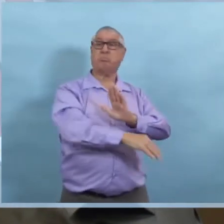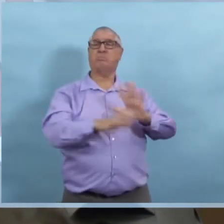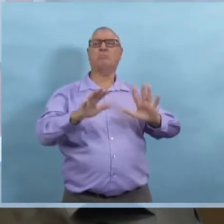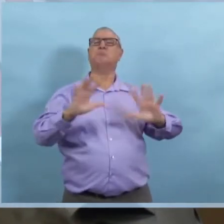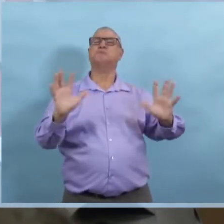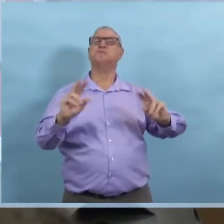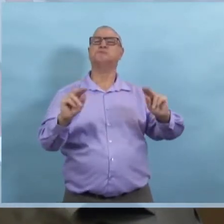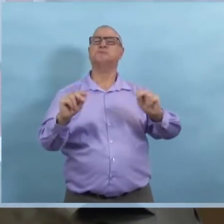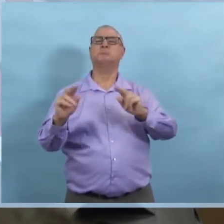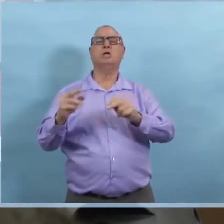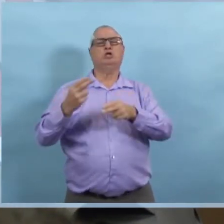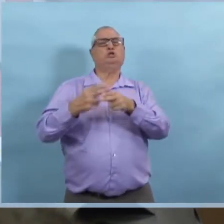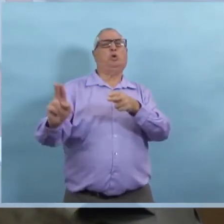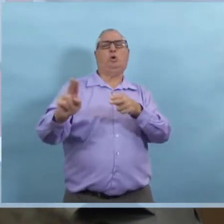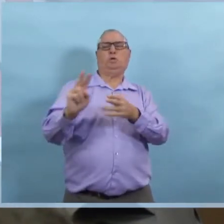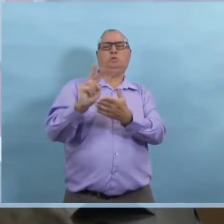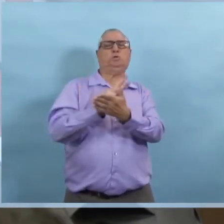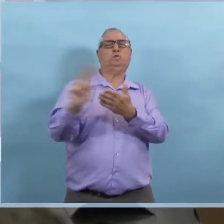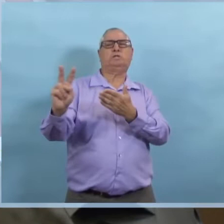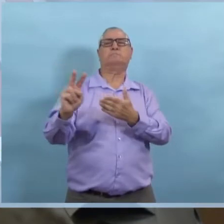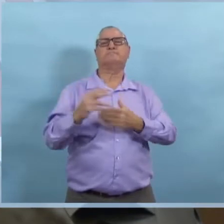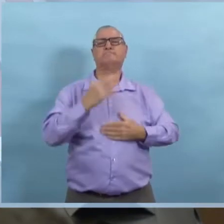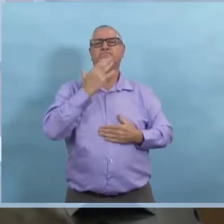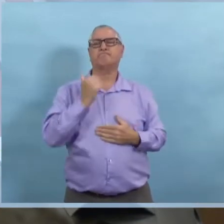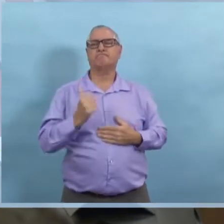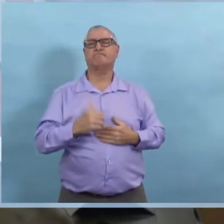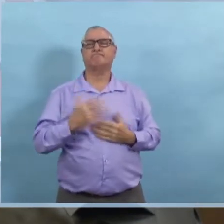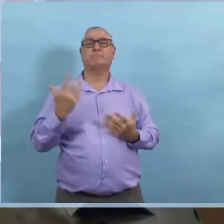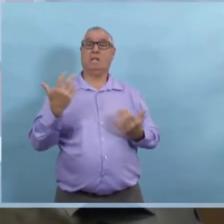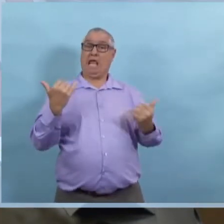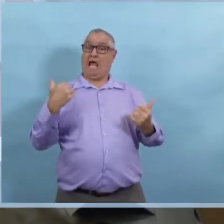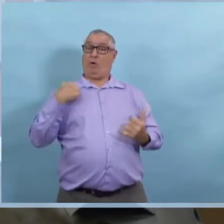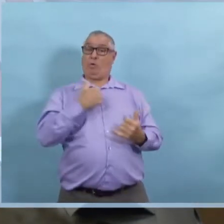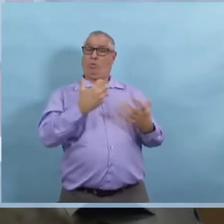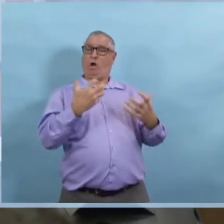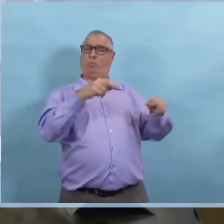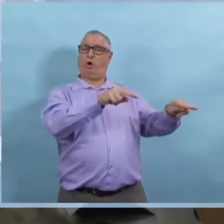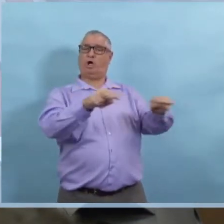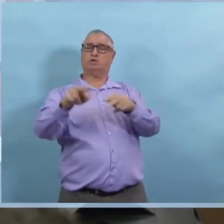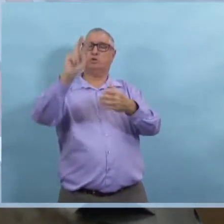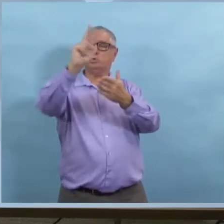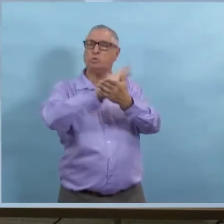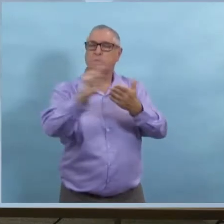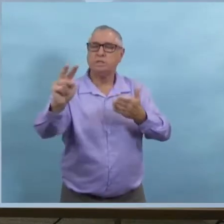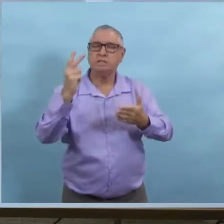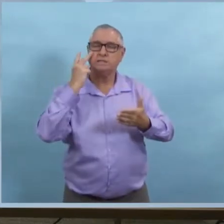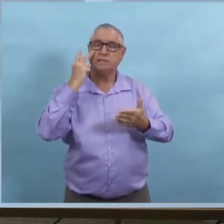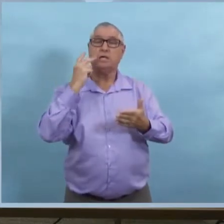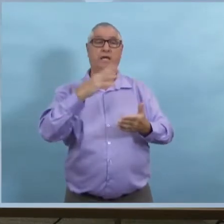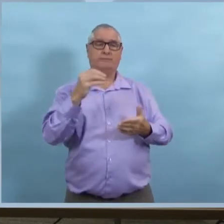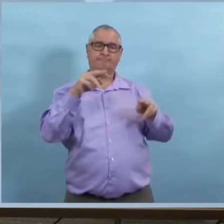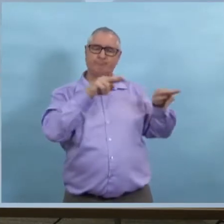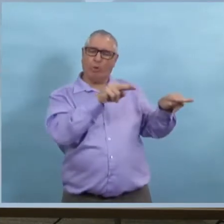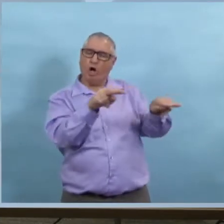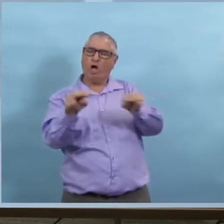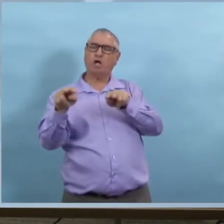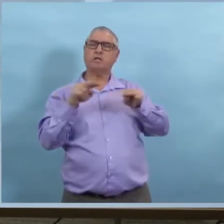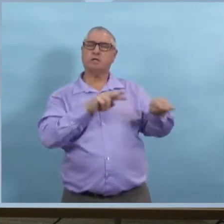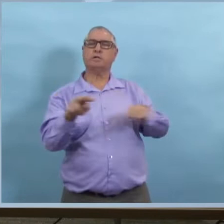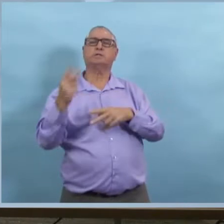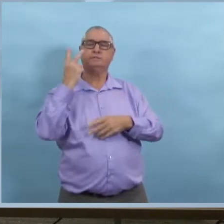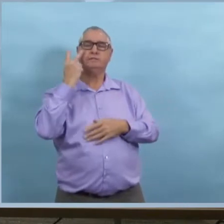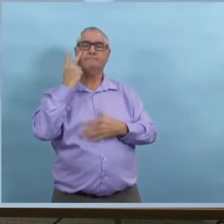étant une fermeture à long terme. Ce sont des mesures qui vont être surveillées de très près